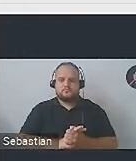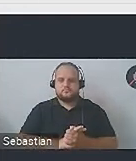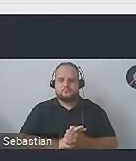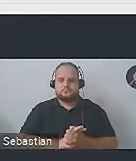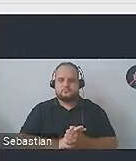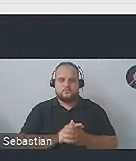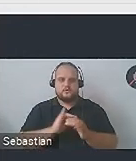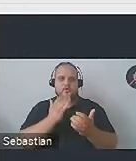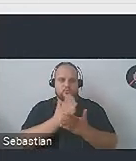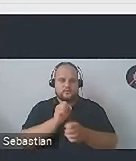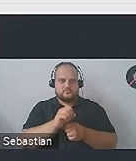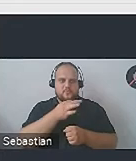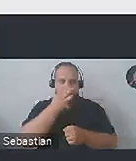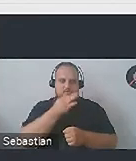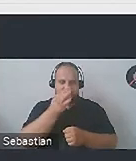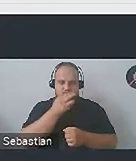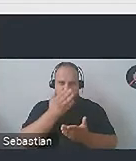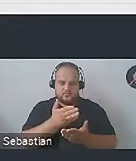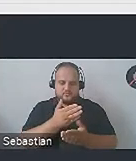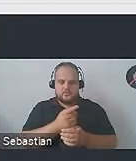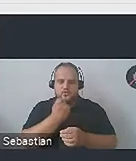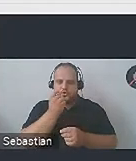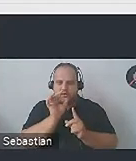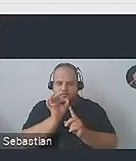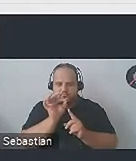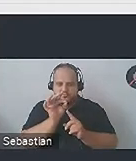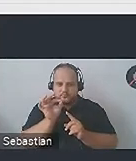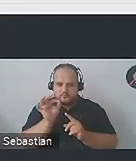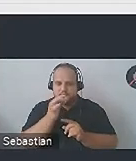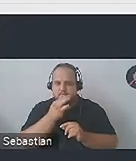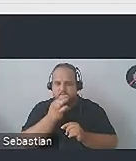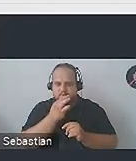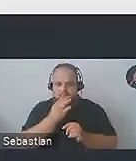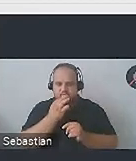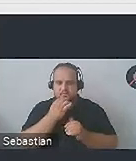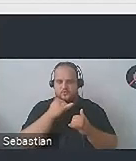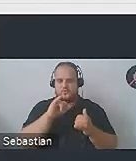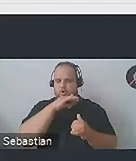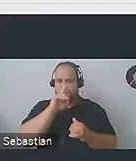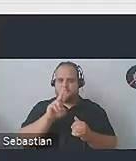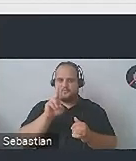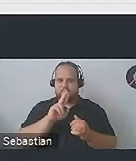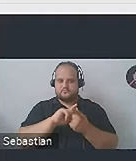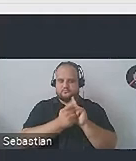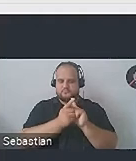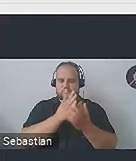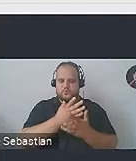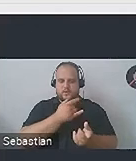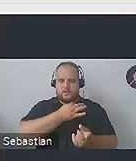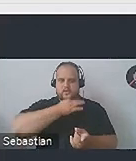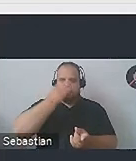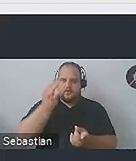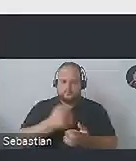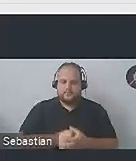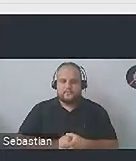jak jest poprawiony ten kontrast. Troszeczkę tutaj po prawej zmieniliśmy rodzaj koloru niebieskiego, jest już odrobinę większy kontrast.